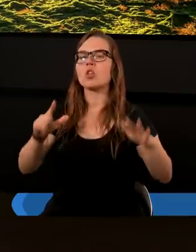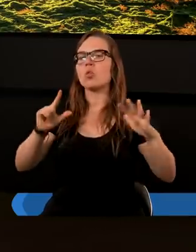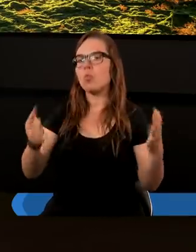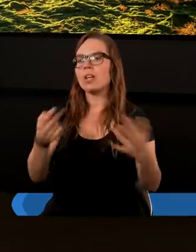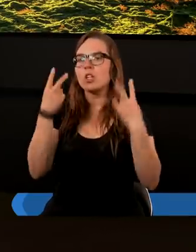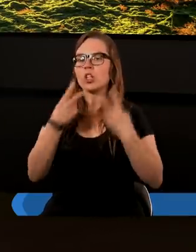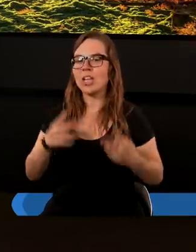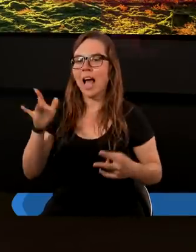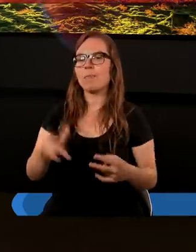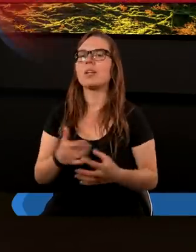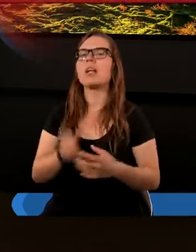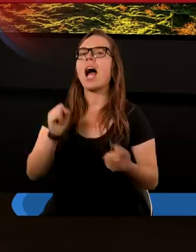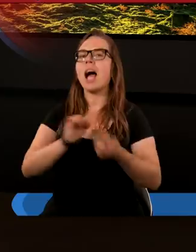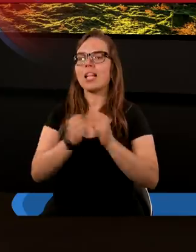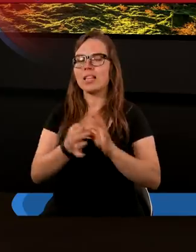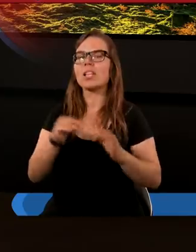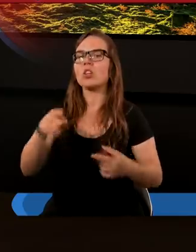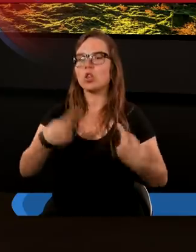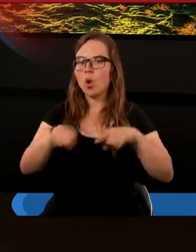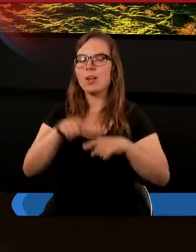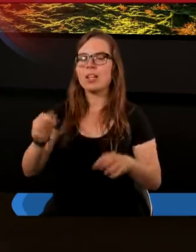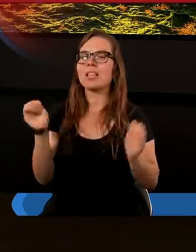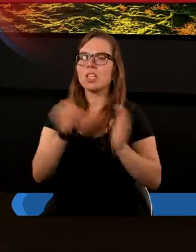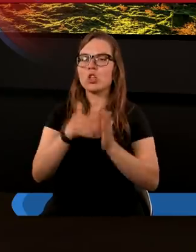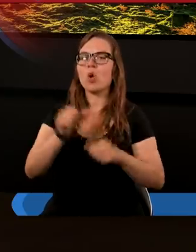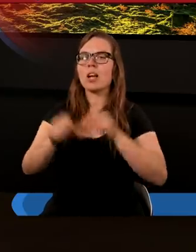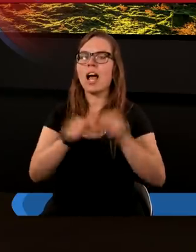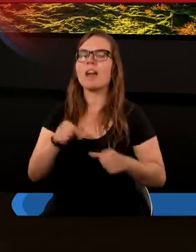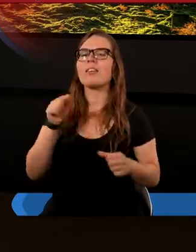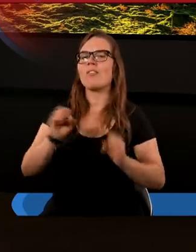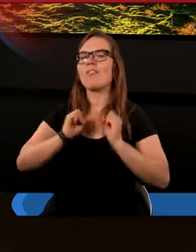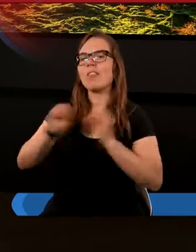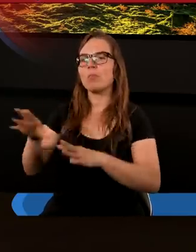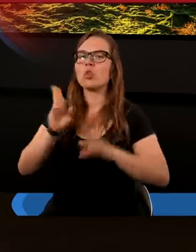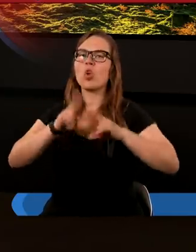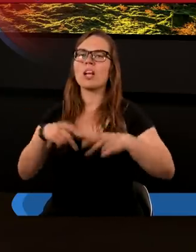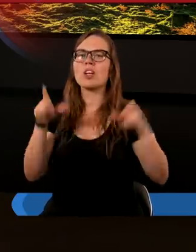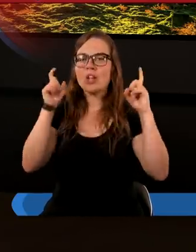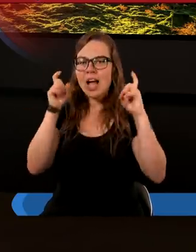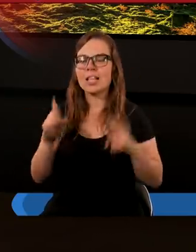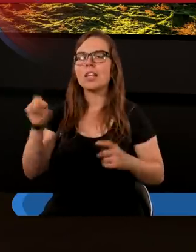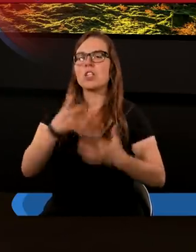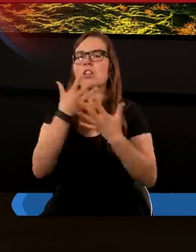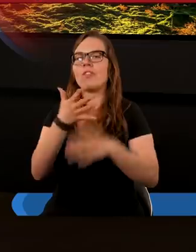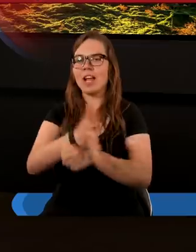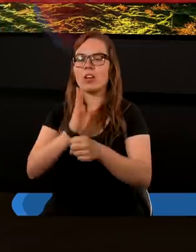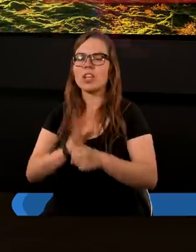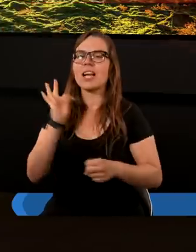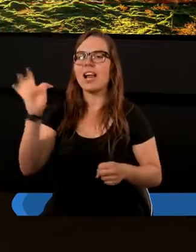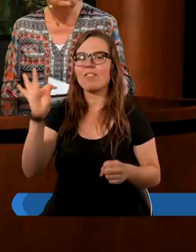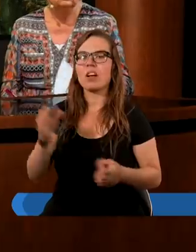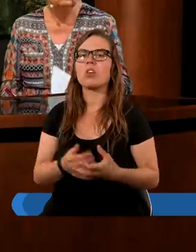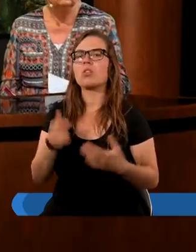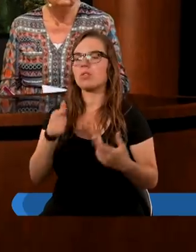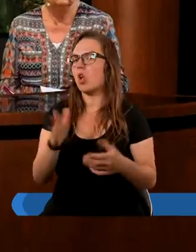VII czytamy A gdy się dopełni tysiąc lat wypuszczony zostanie szatan z więzienia swego.